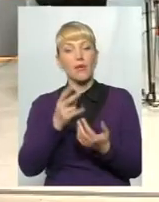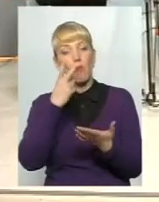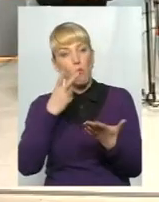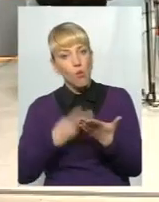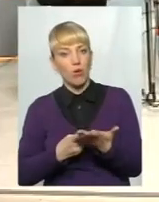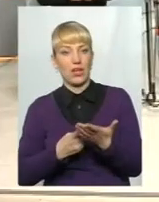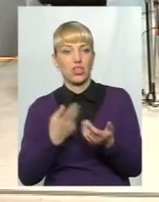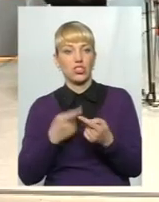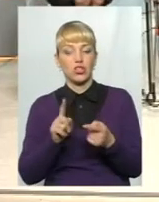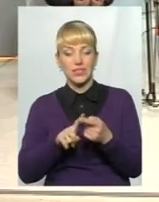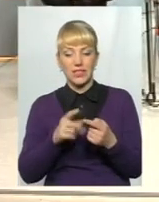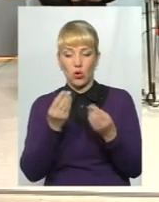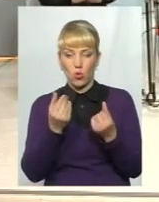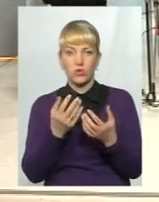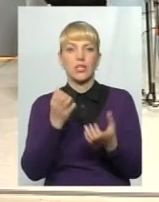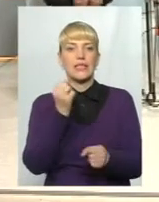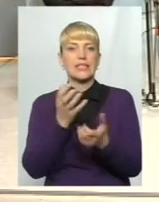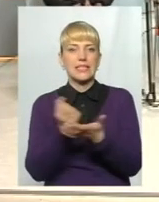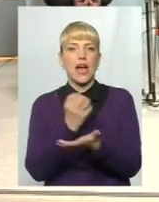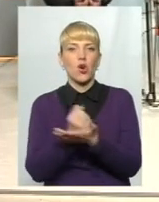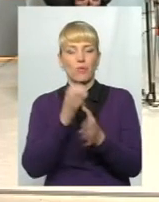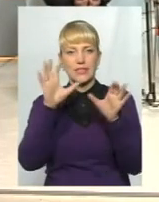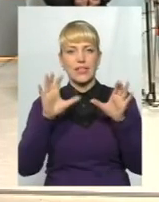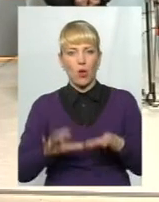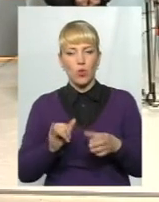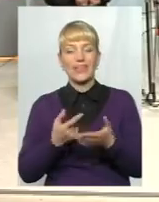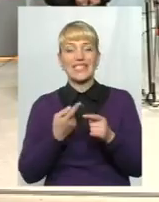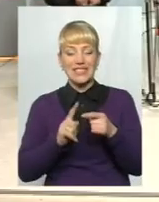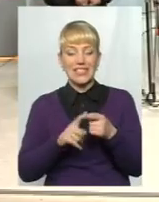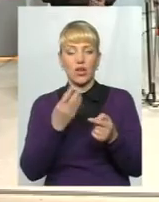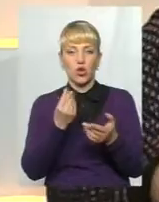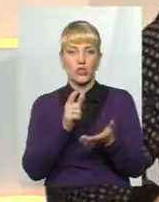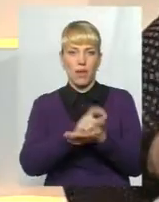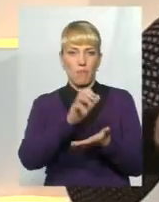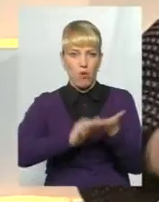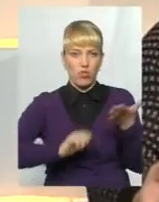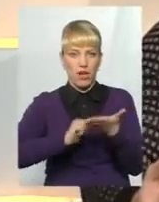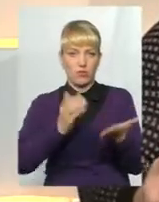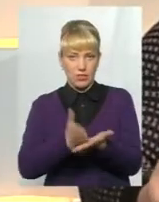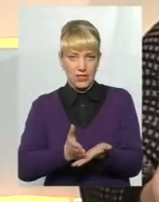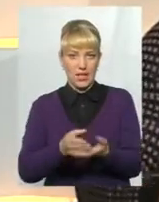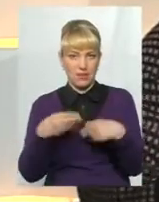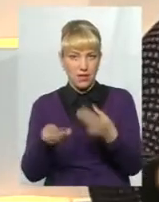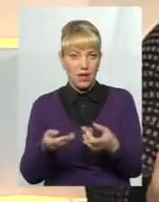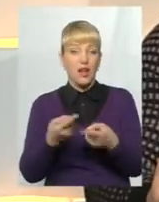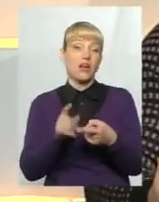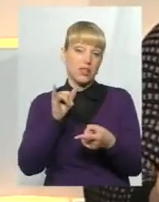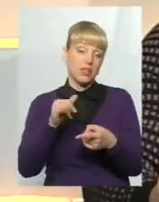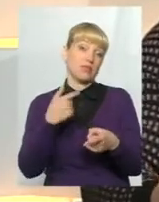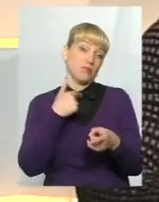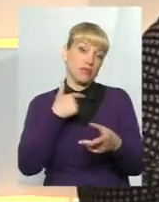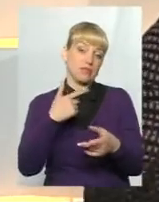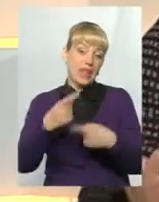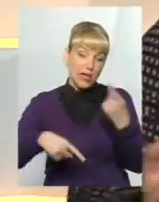що ці кошти, зароблені з закони, з них сплощені відповідні податки. Це наступний крок. І ми його